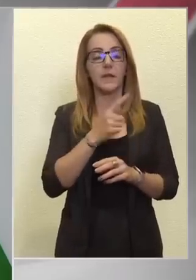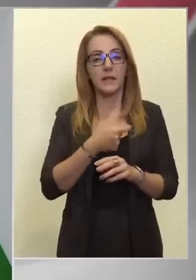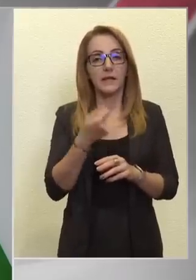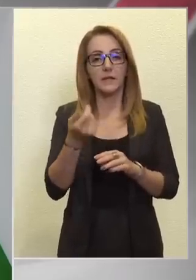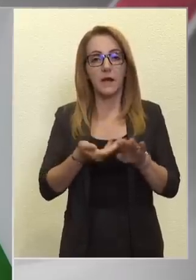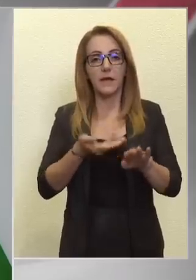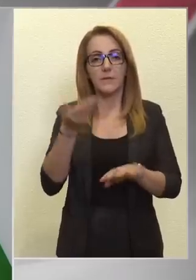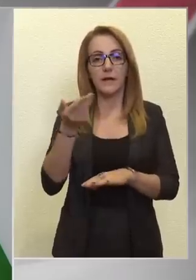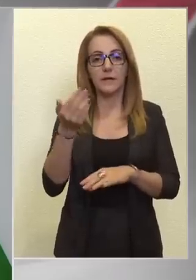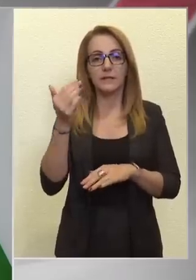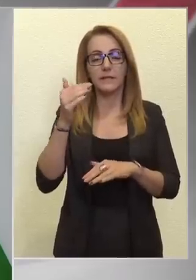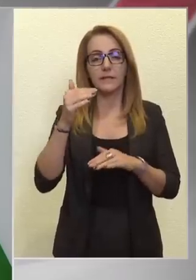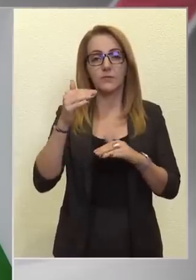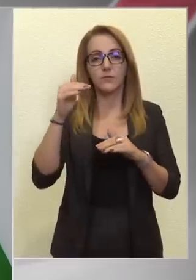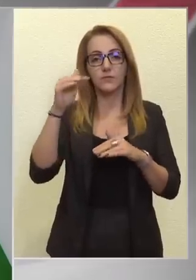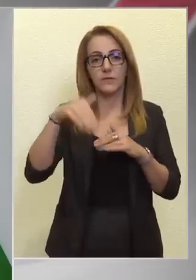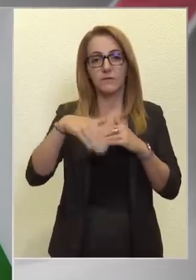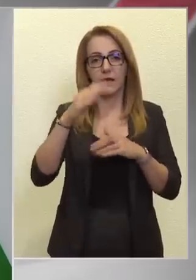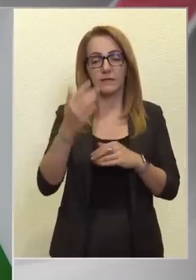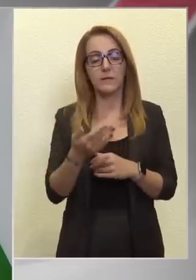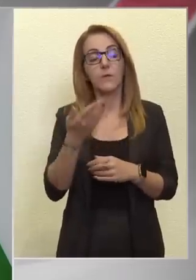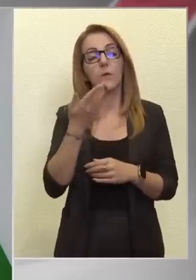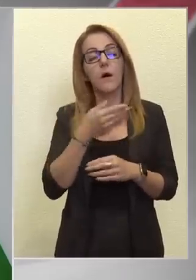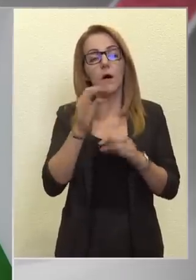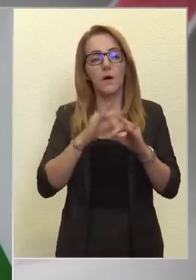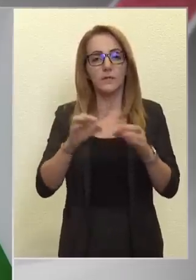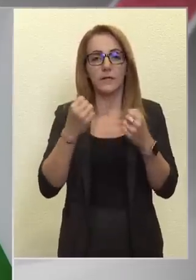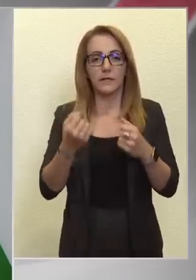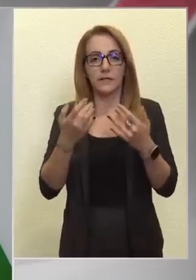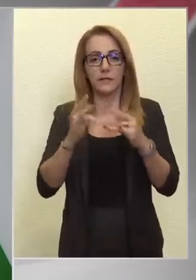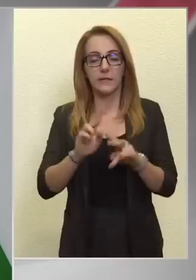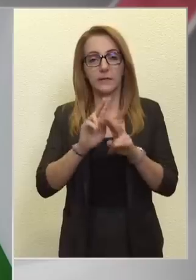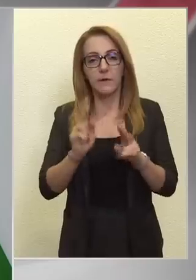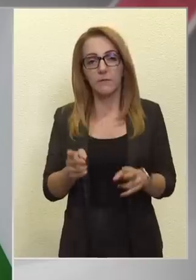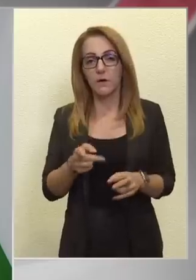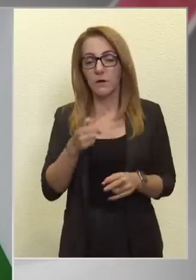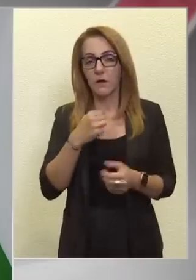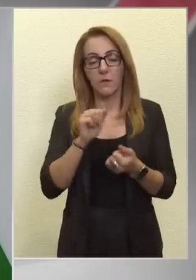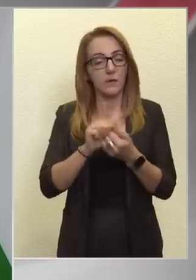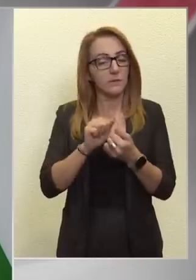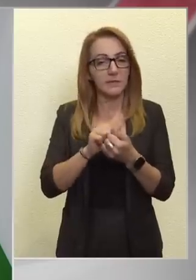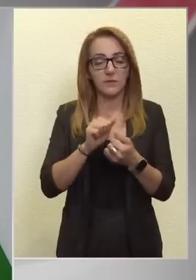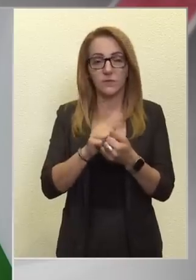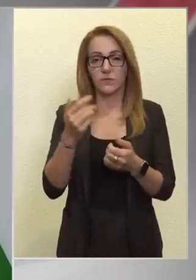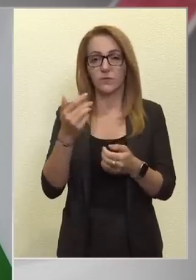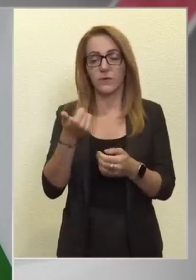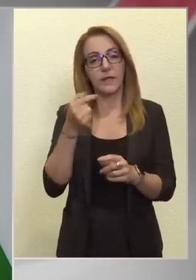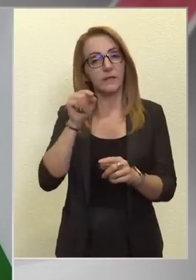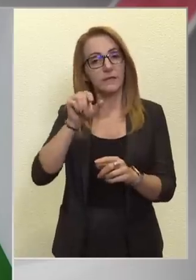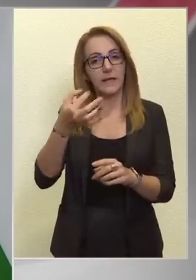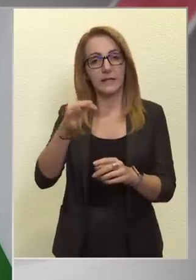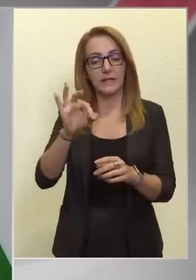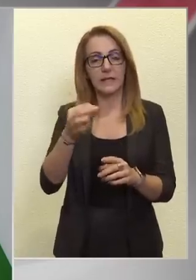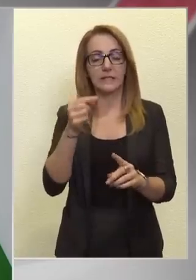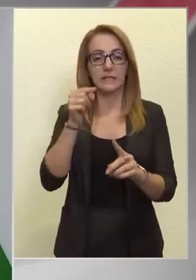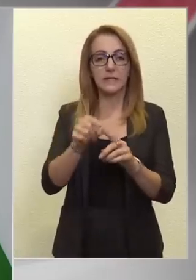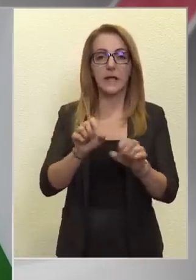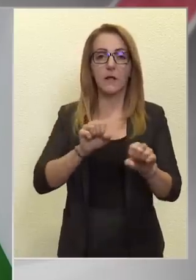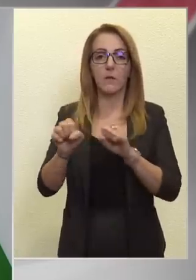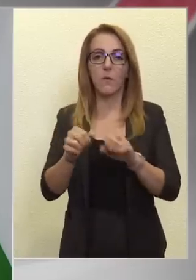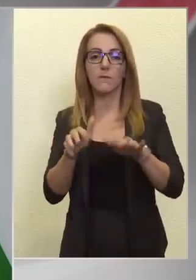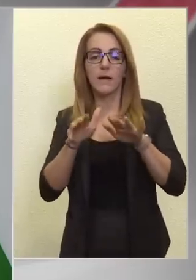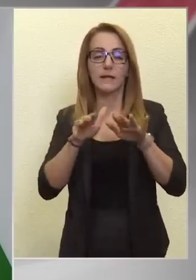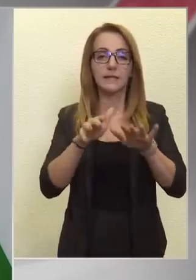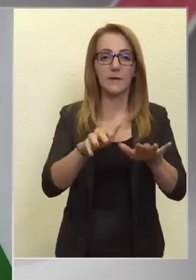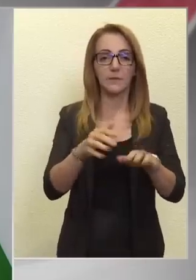energiáremelkedés, infláció. Tehát amikor egy ország nehéz helyzetben van, akkor nem biztos, hogy az egyetlen cél az a kormány támadása és az